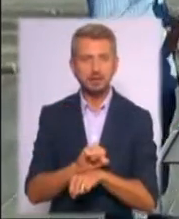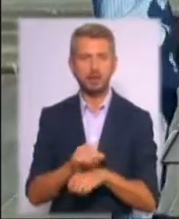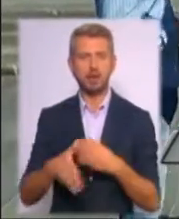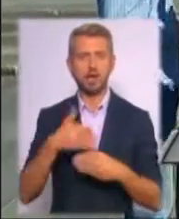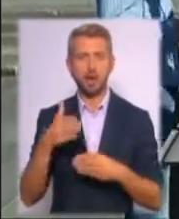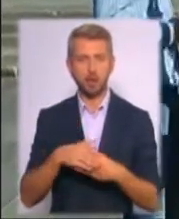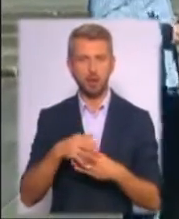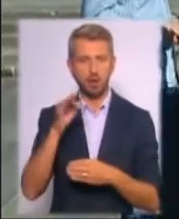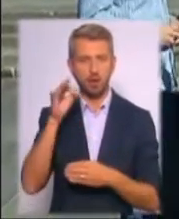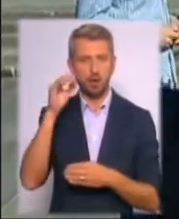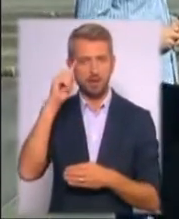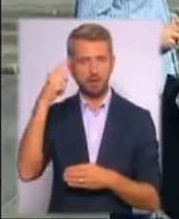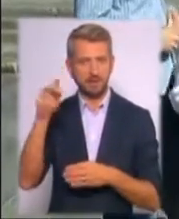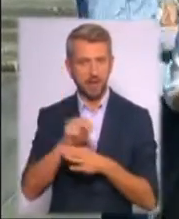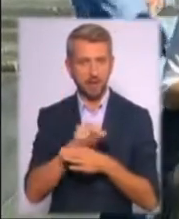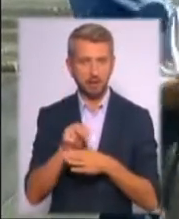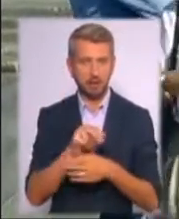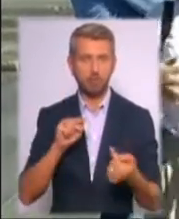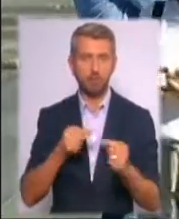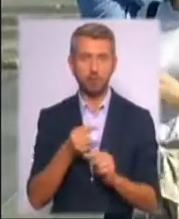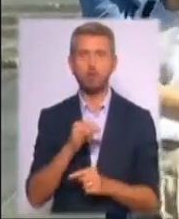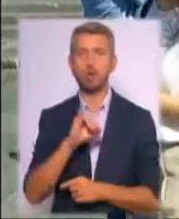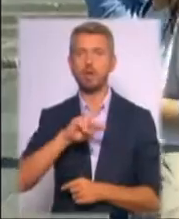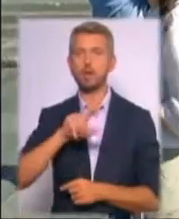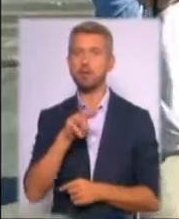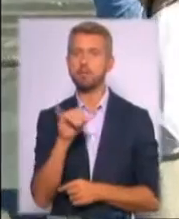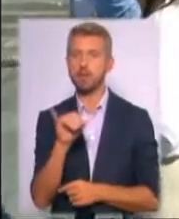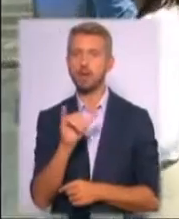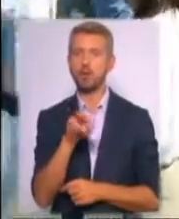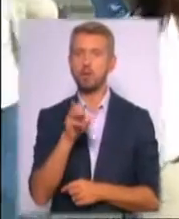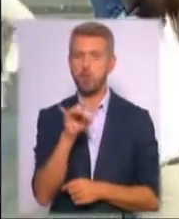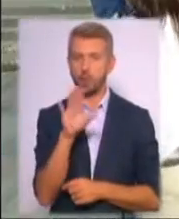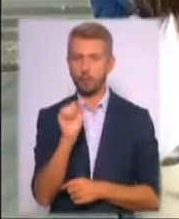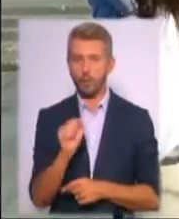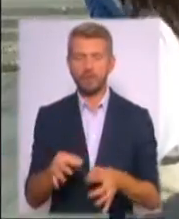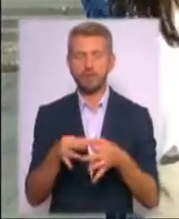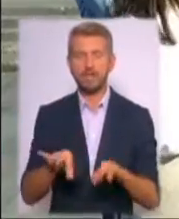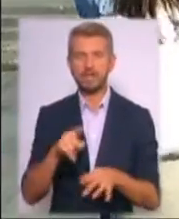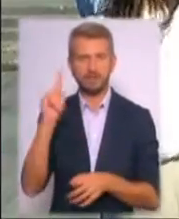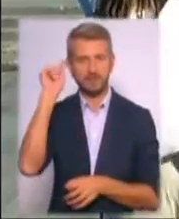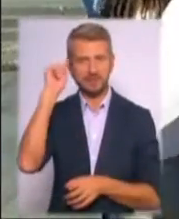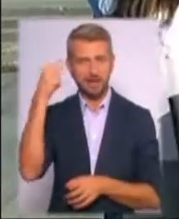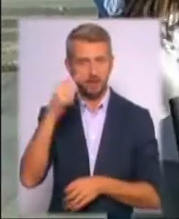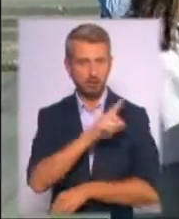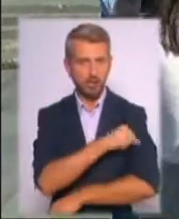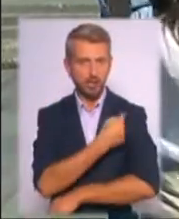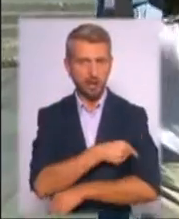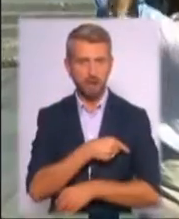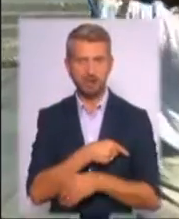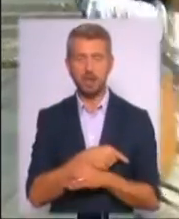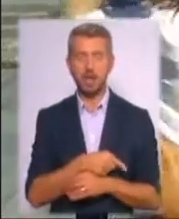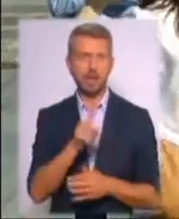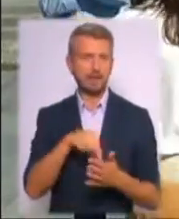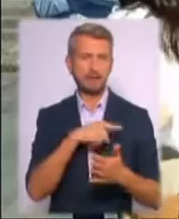Умерова, це звільнити його з психіатричної лікарні, зняти звинувачення